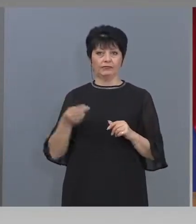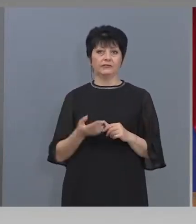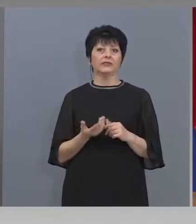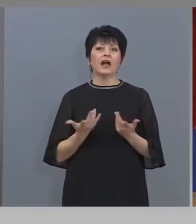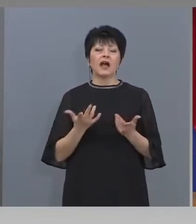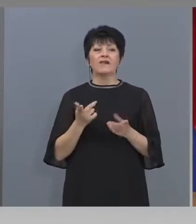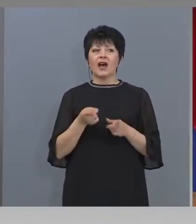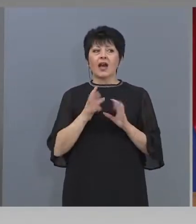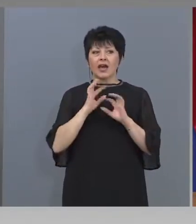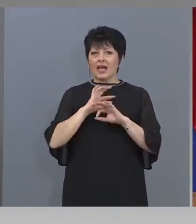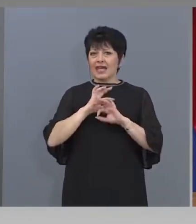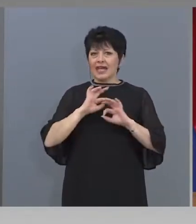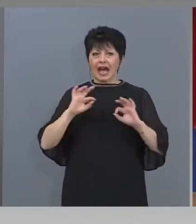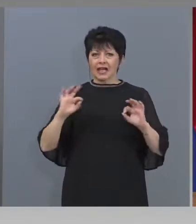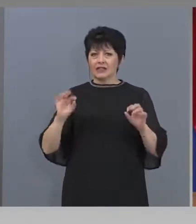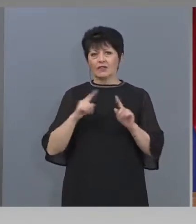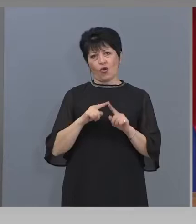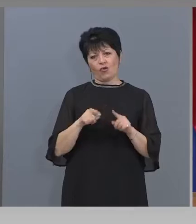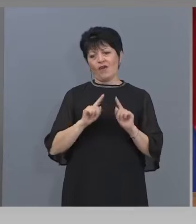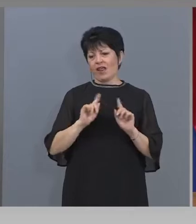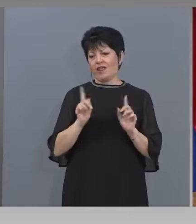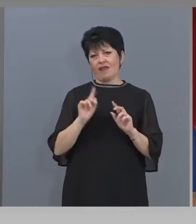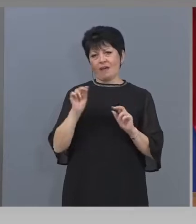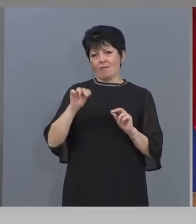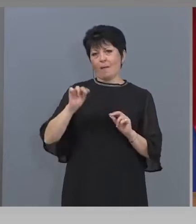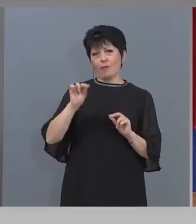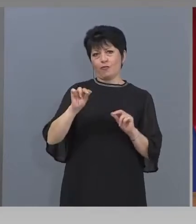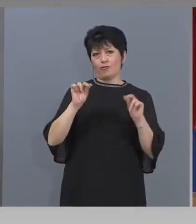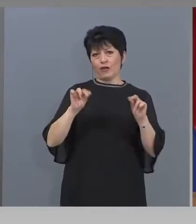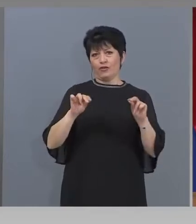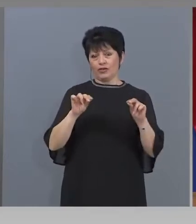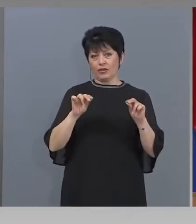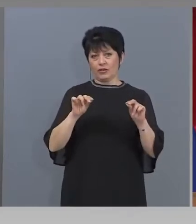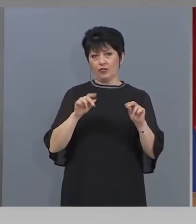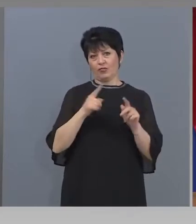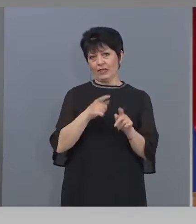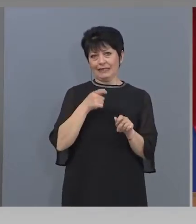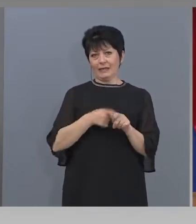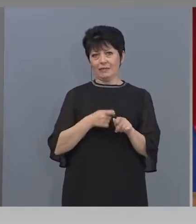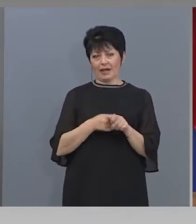Ясно е, че това не е препоръчително към момента да се осъществява.